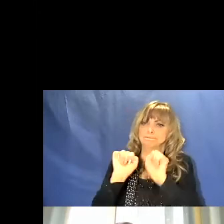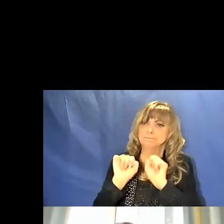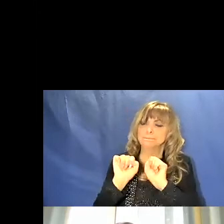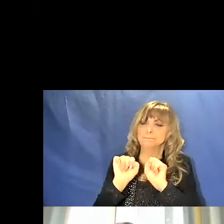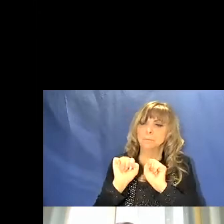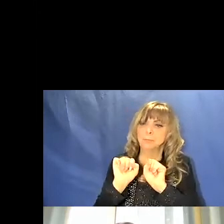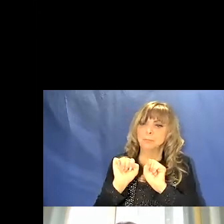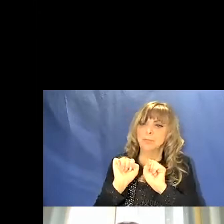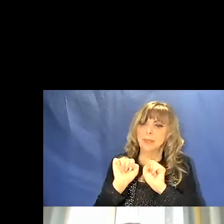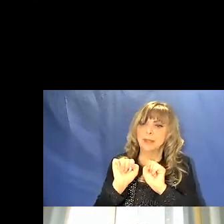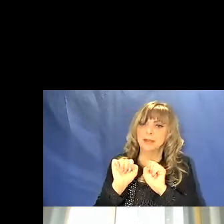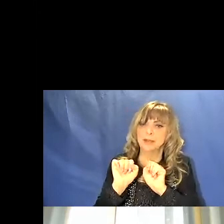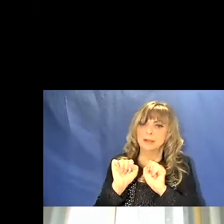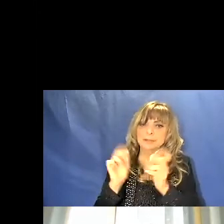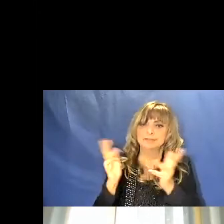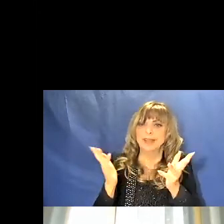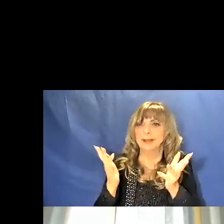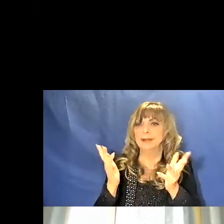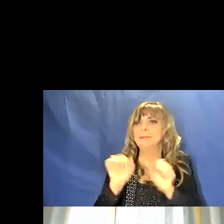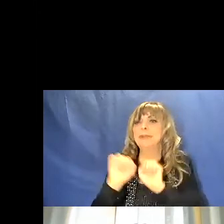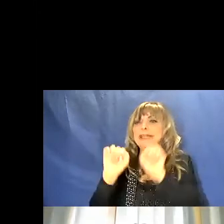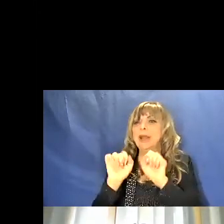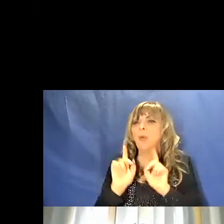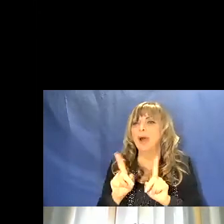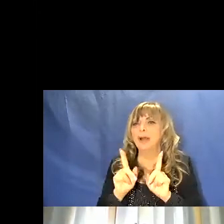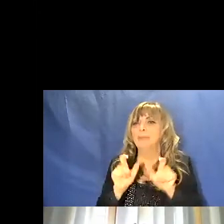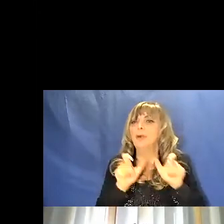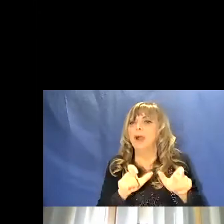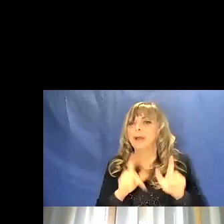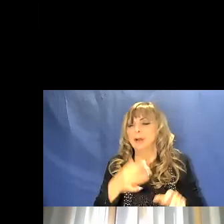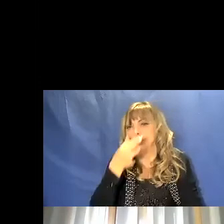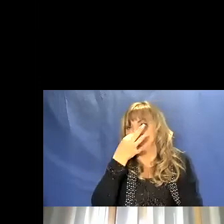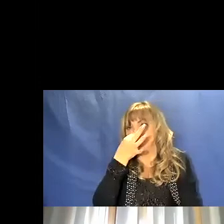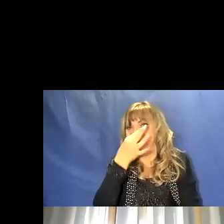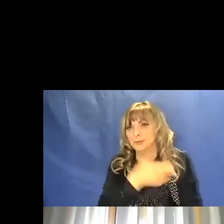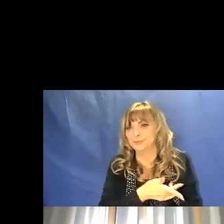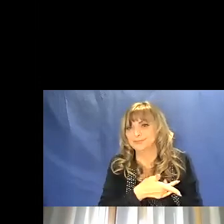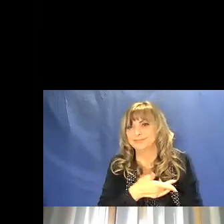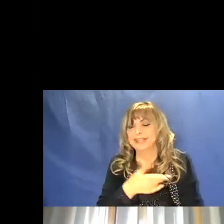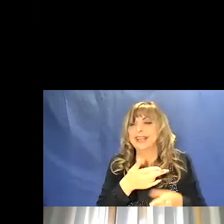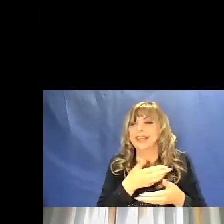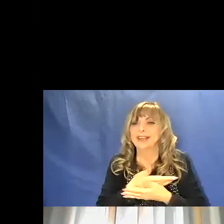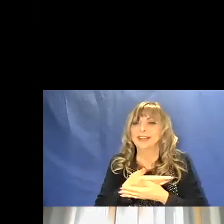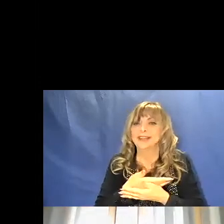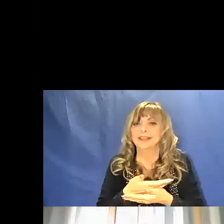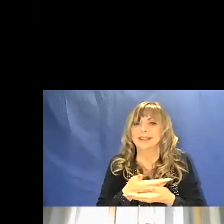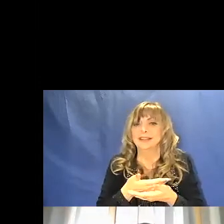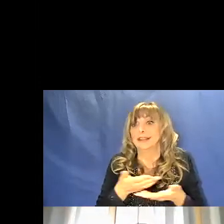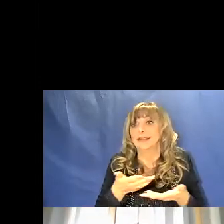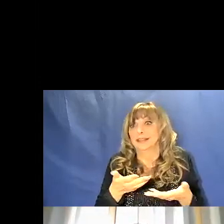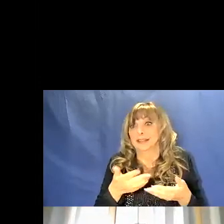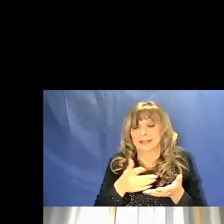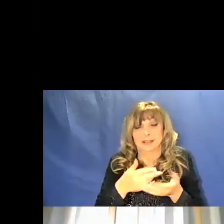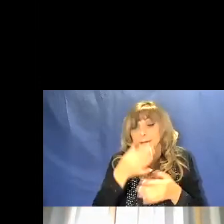agli esiti maleodoranti ai cattivi odori derivati dalla putrefazione di salire in superficie e